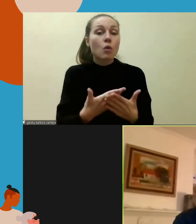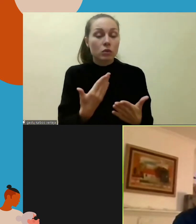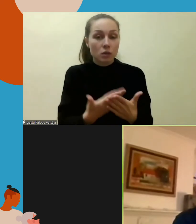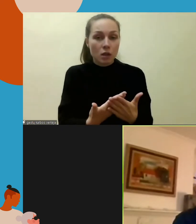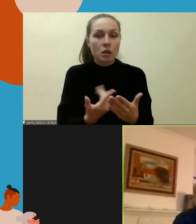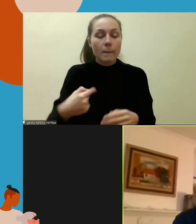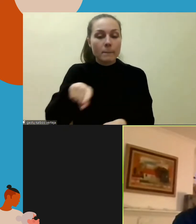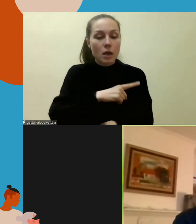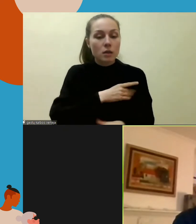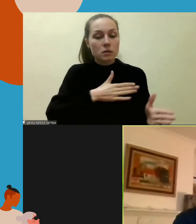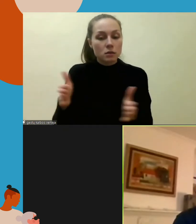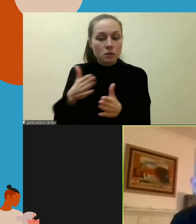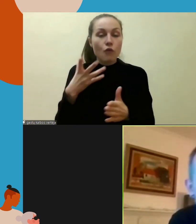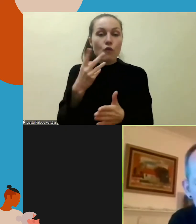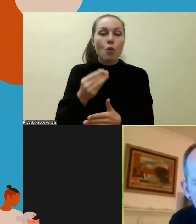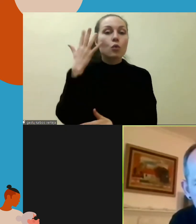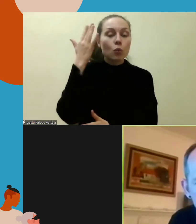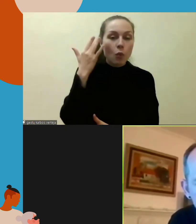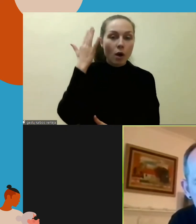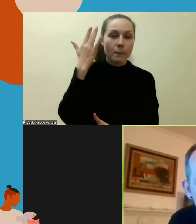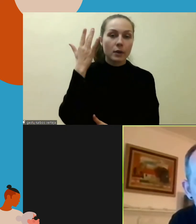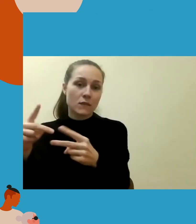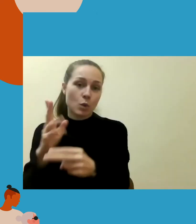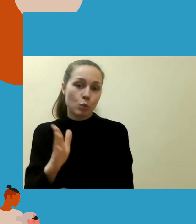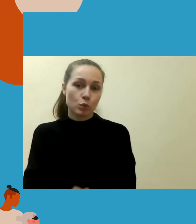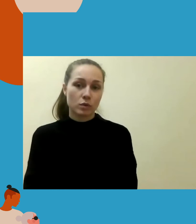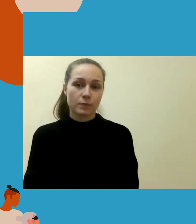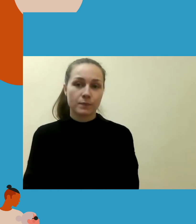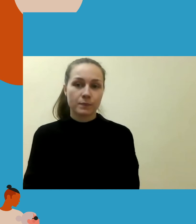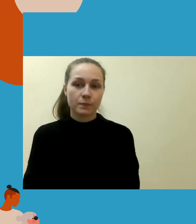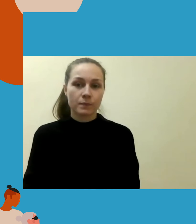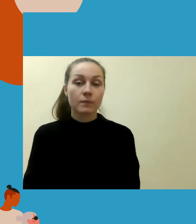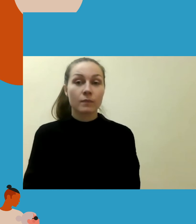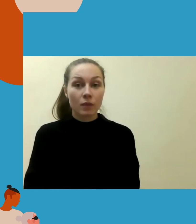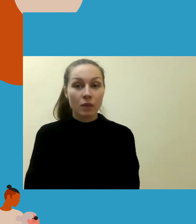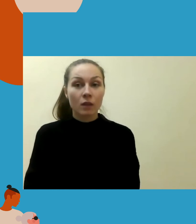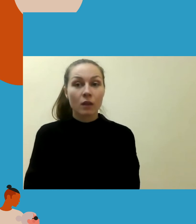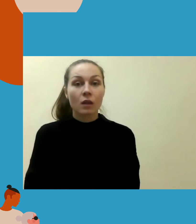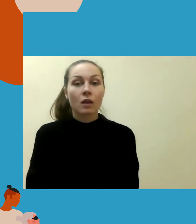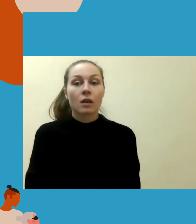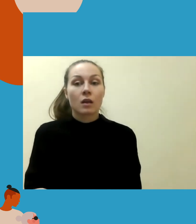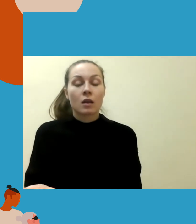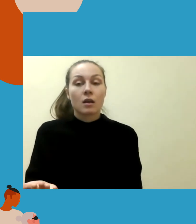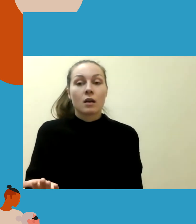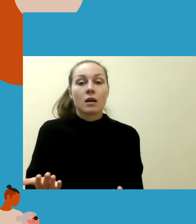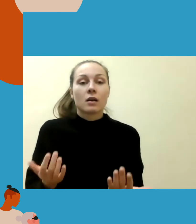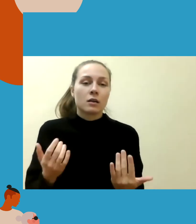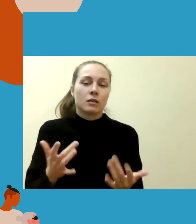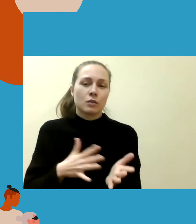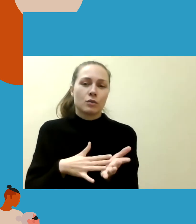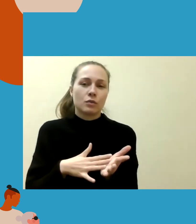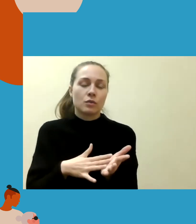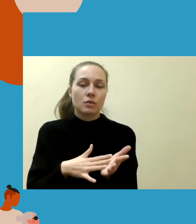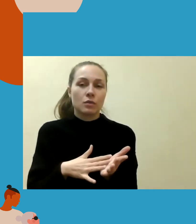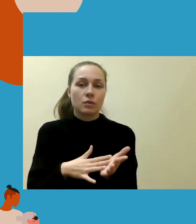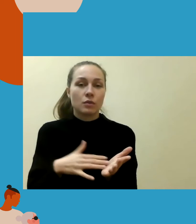kartojome savo nuomonę, nuolat kalbėjome apie tai. Na, o šį kartą, tuomet kol kas įdėkime į